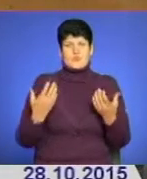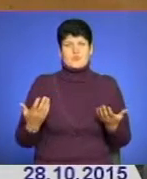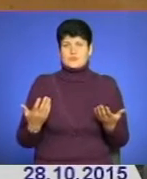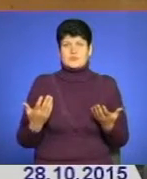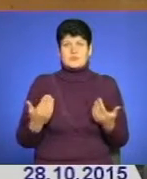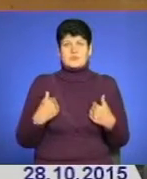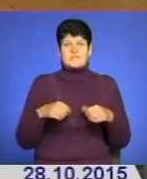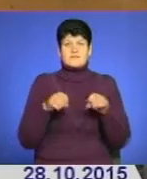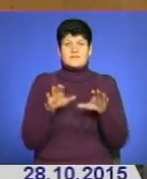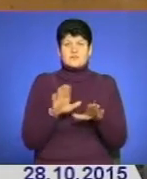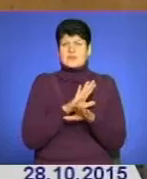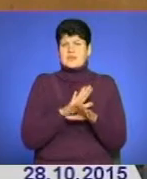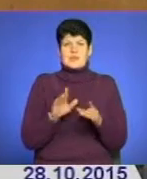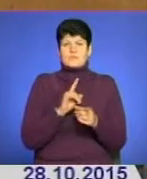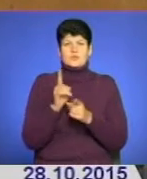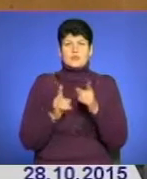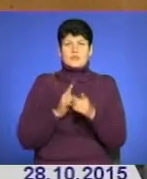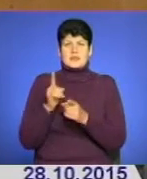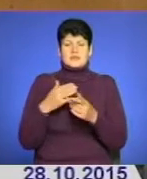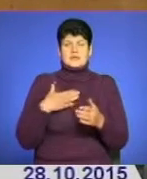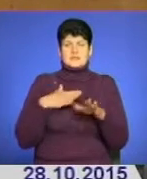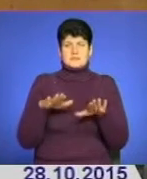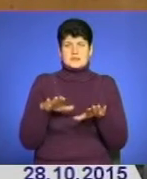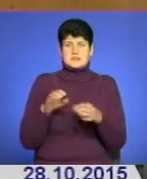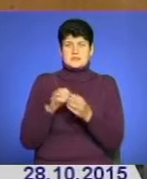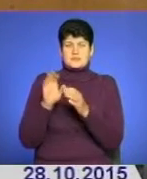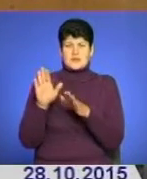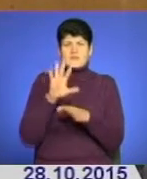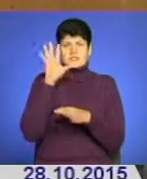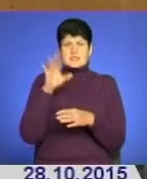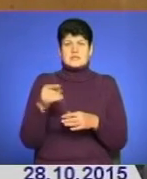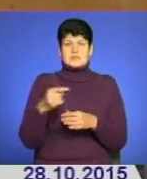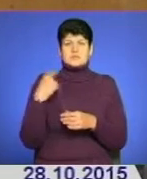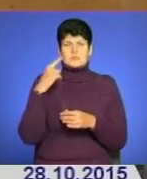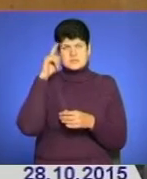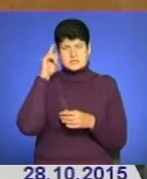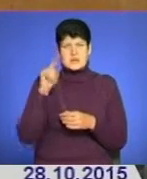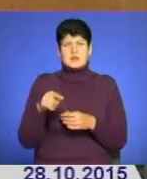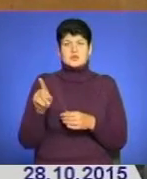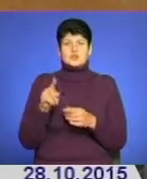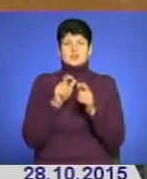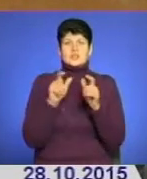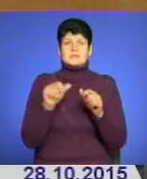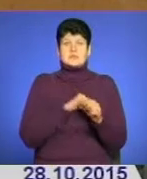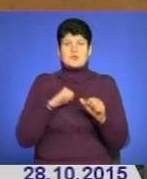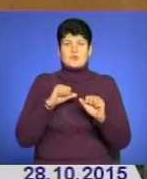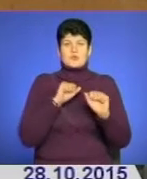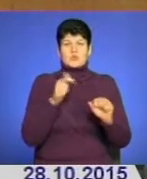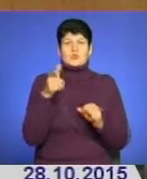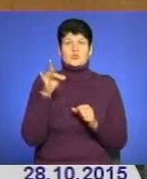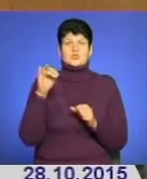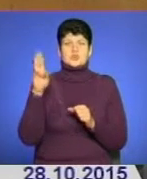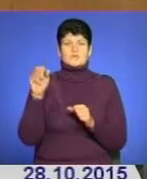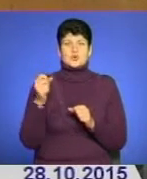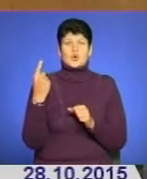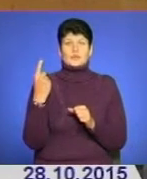Ми вирішили, що ми не будемо міняти наші місце дислокації. Мабуть, вся Тернопільська область знає, що штаб самооборони – це Грушевського один.